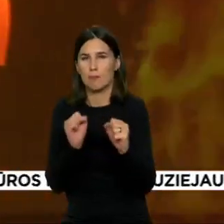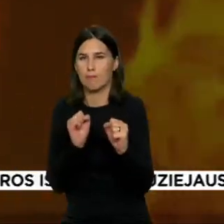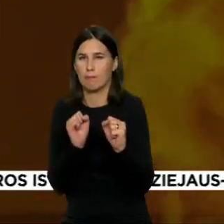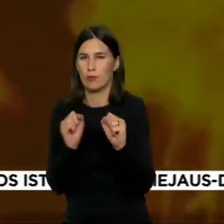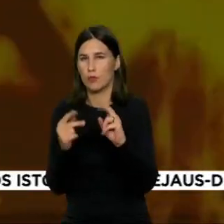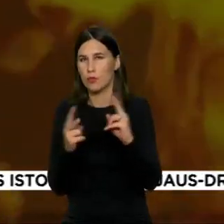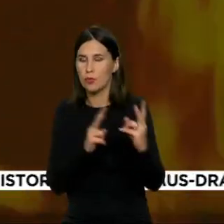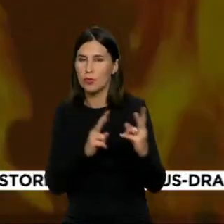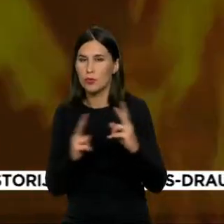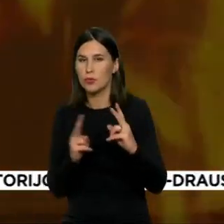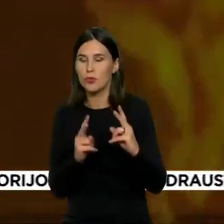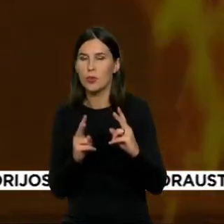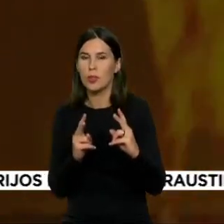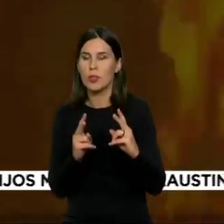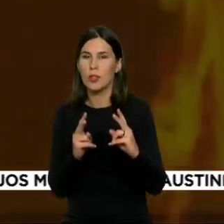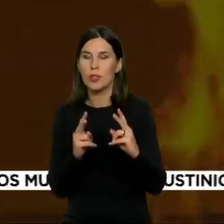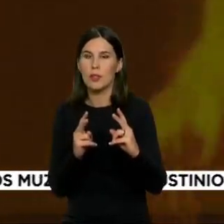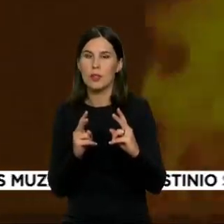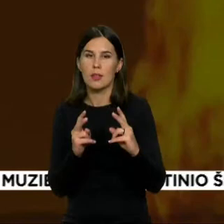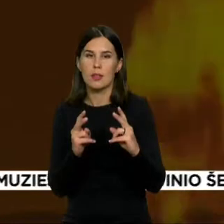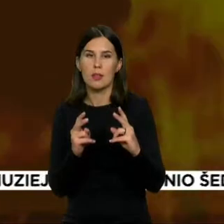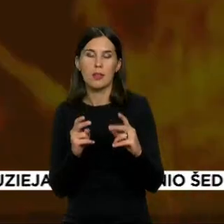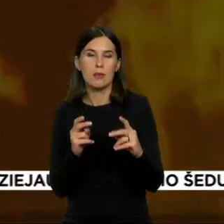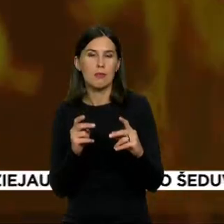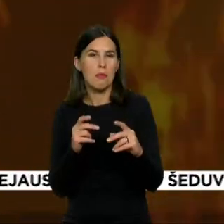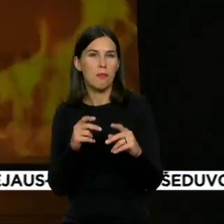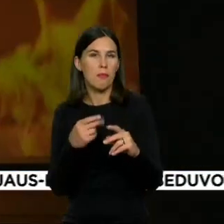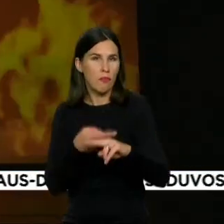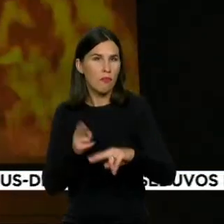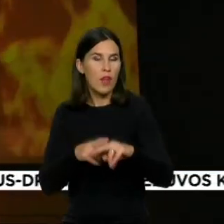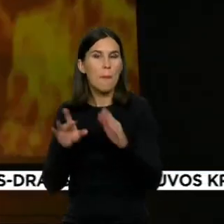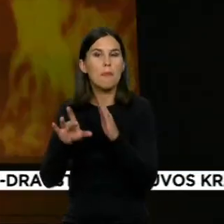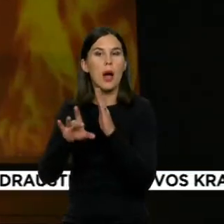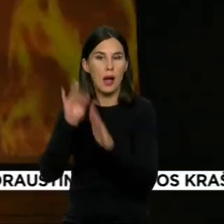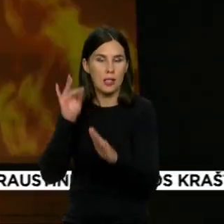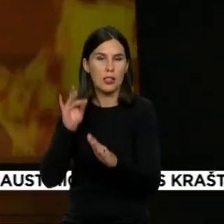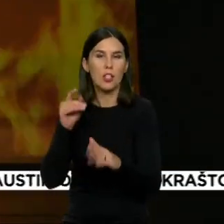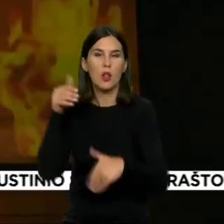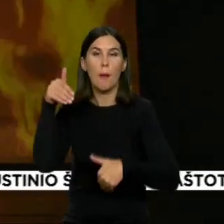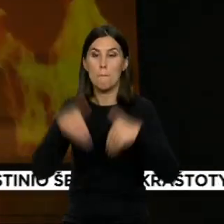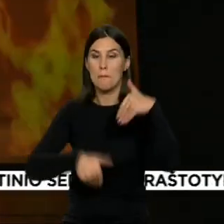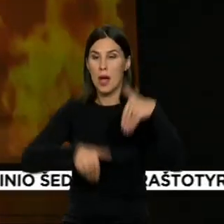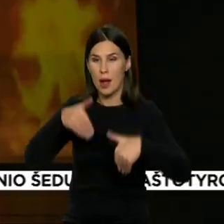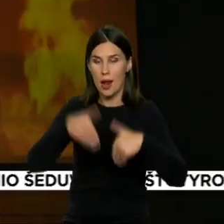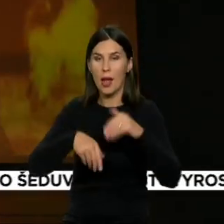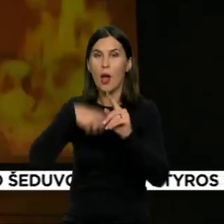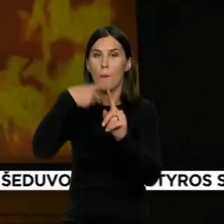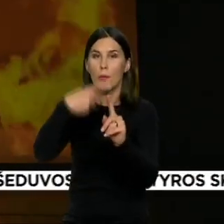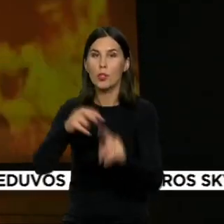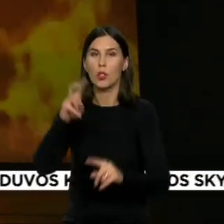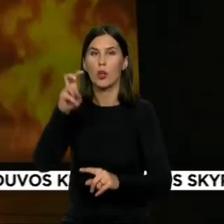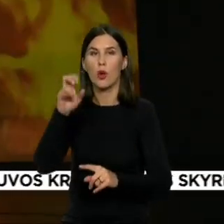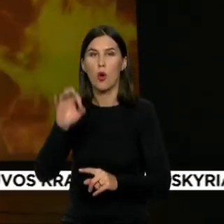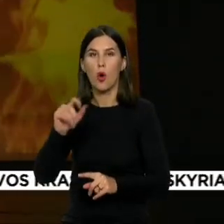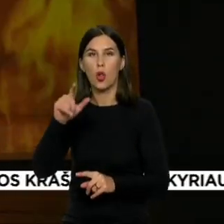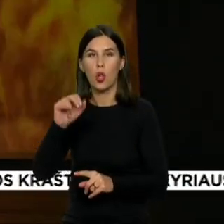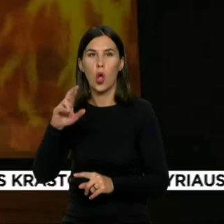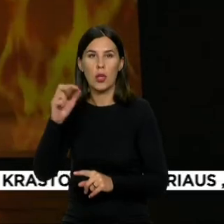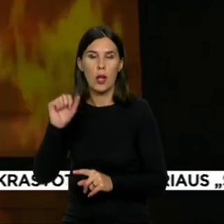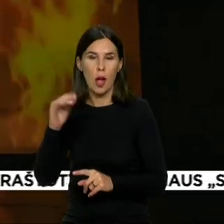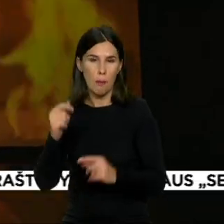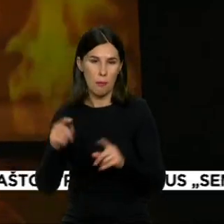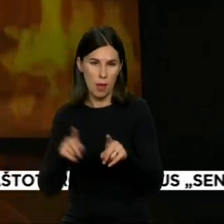pasirinko vizualizacijas, kitaip tariant parinktas dėrinys, kamerinis baletas ir holograma. Jos autorius vaizdo